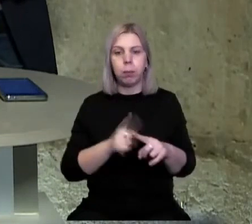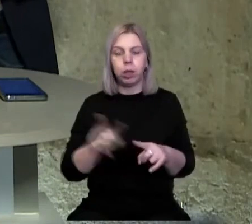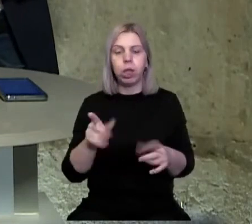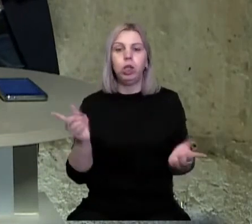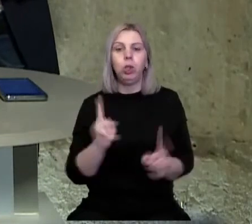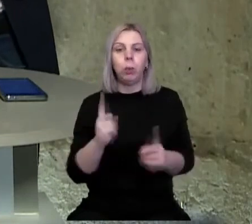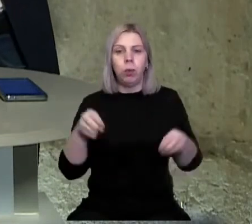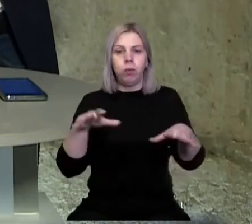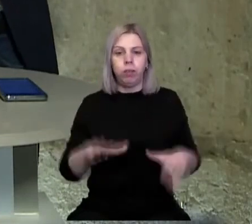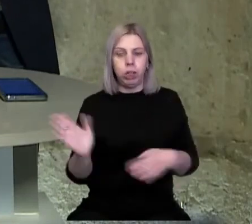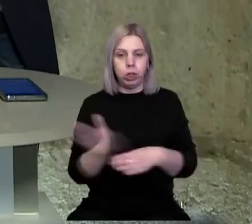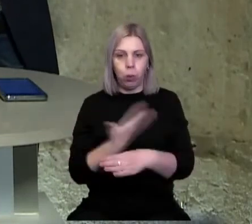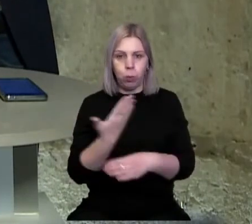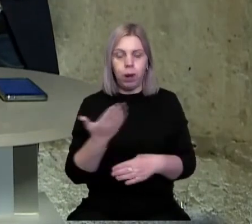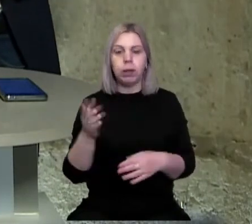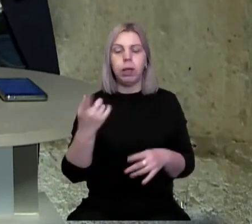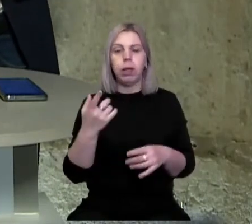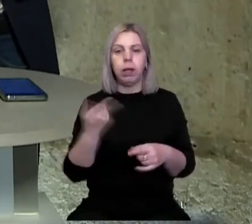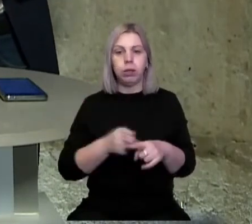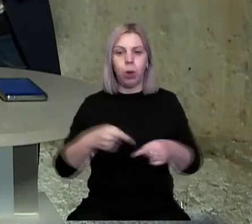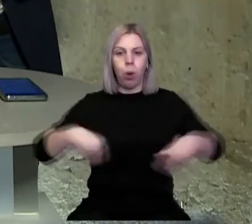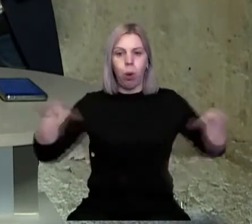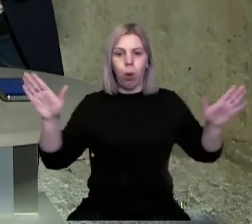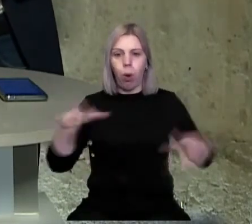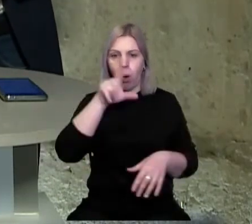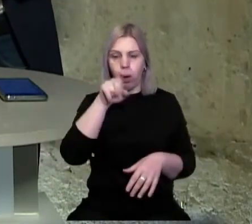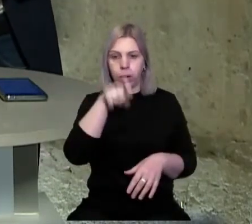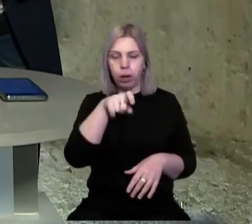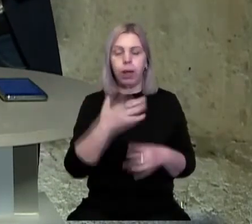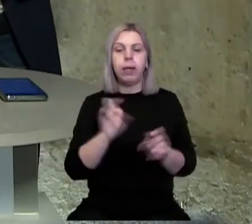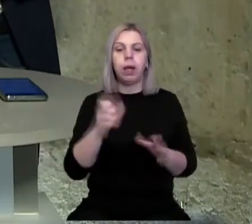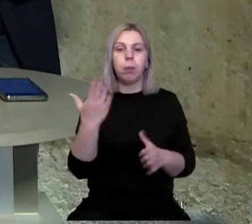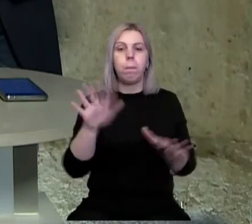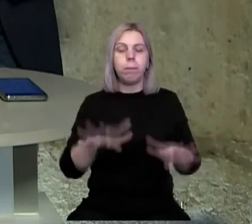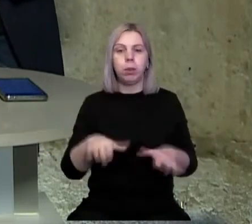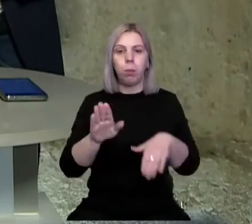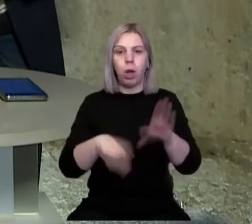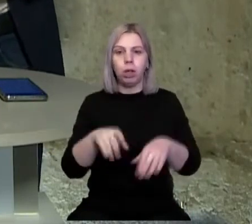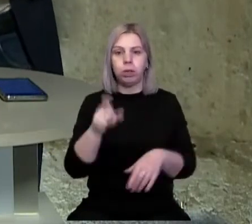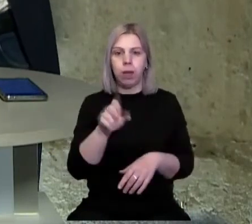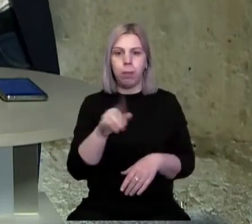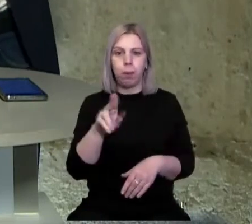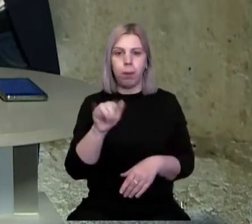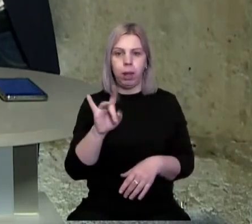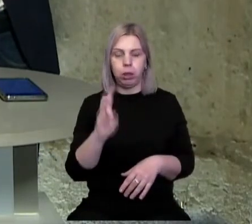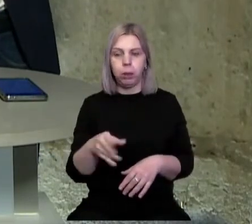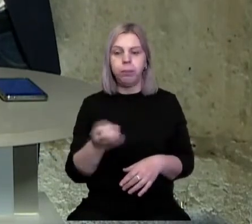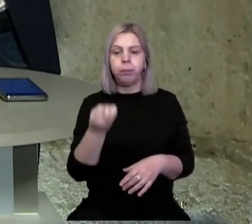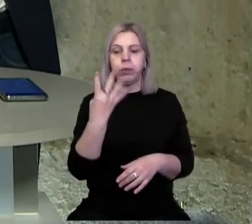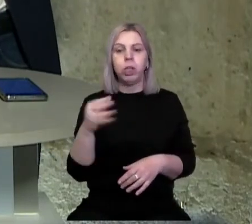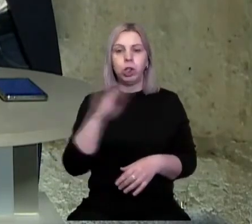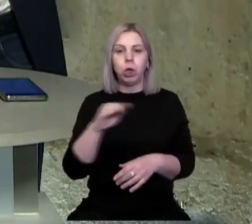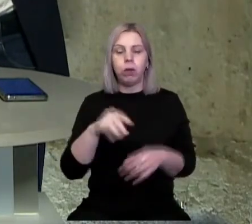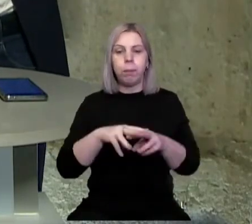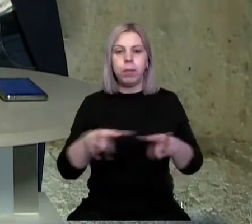чому вирішили демонтувати того Орла Турола, ну і що буде на його місці у Мукачевському замку Паланок. 14 жовтня